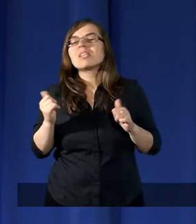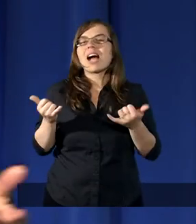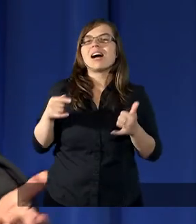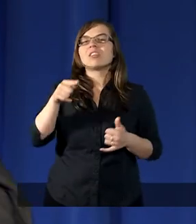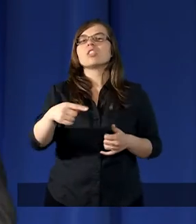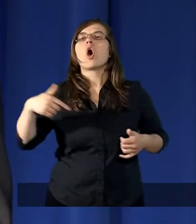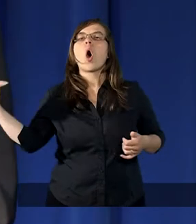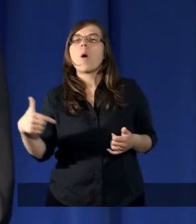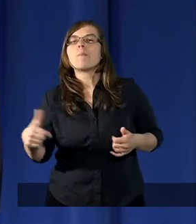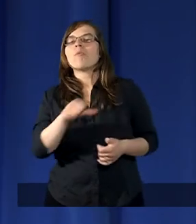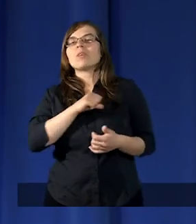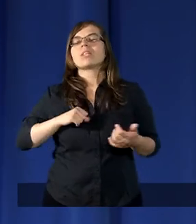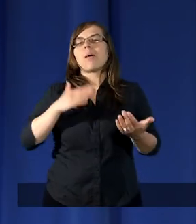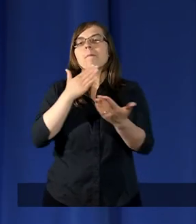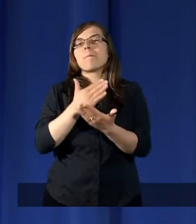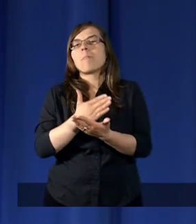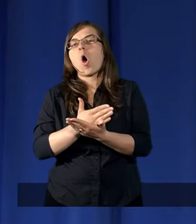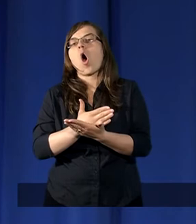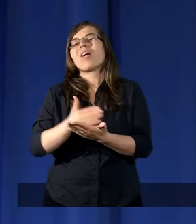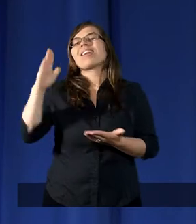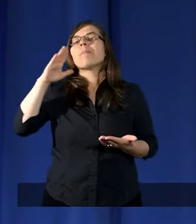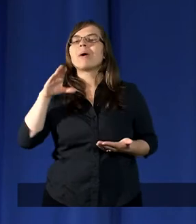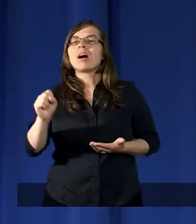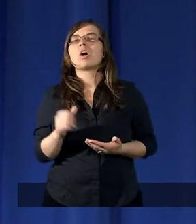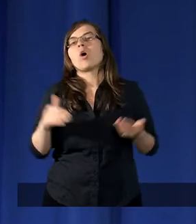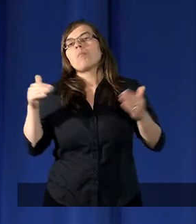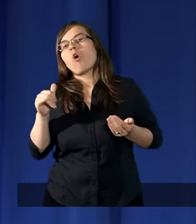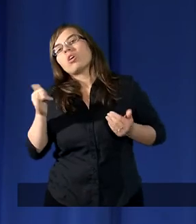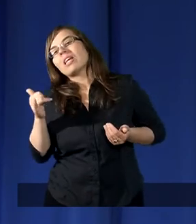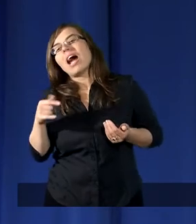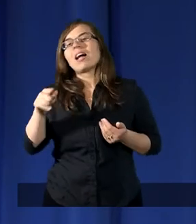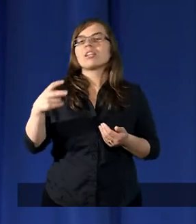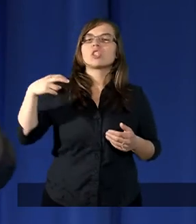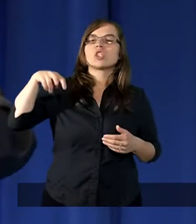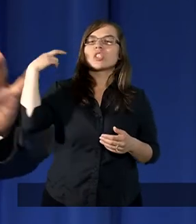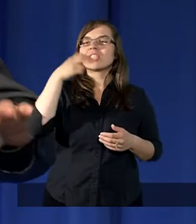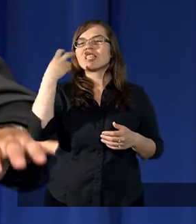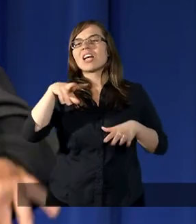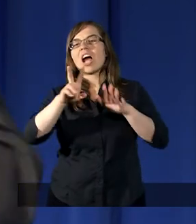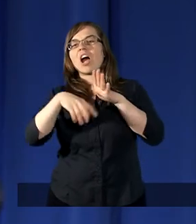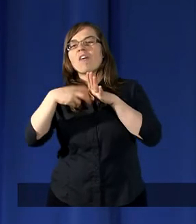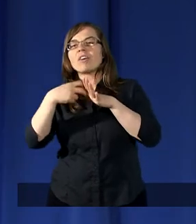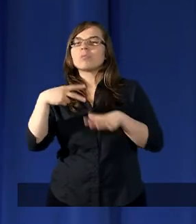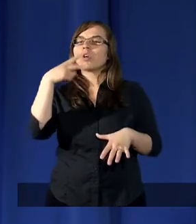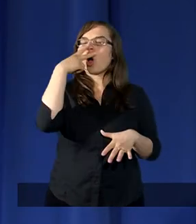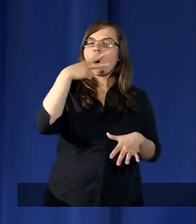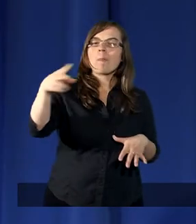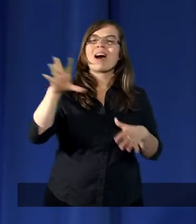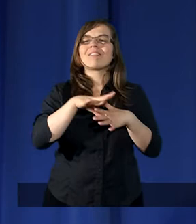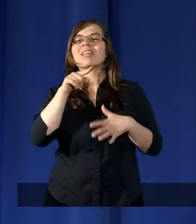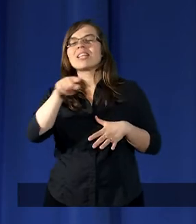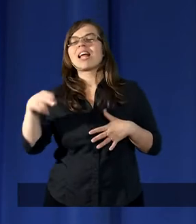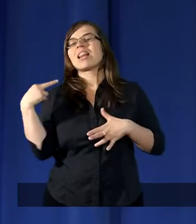obowiązku się pozbyłem, pozbyłam może jakiś tam ciekawy film zobaczę w tej